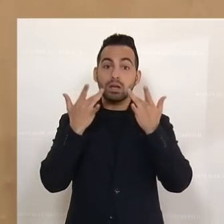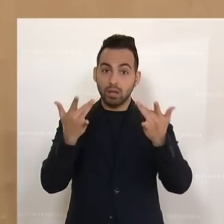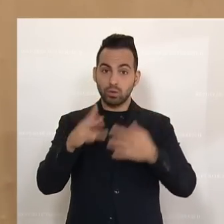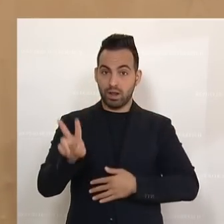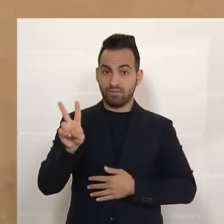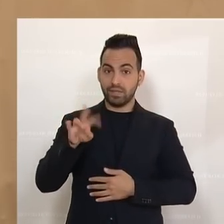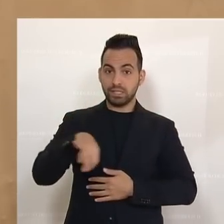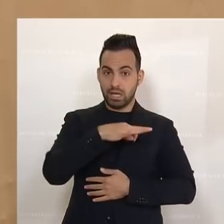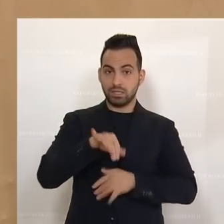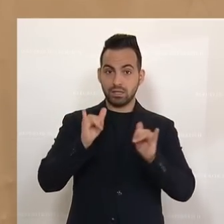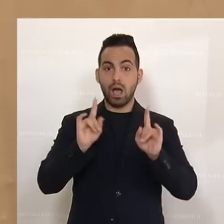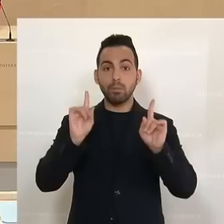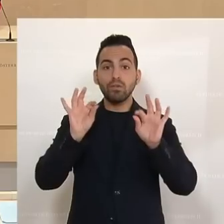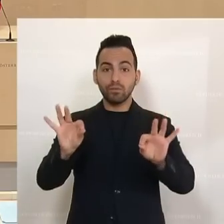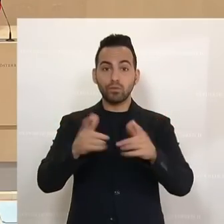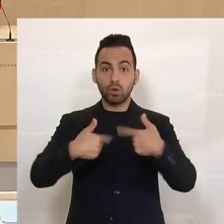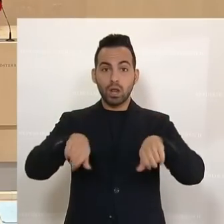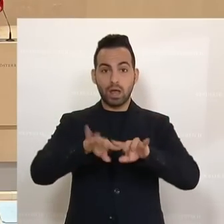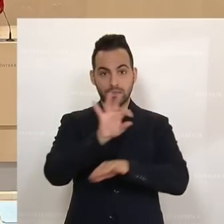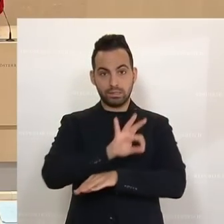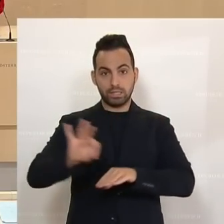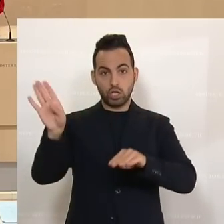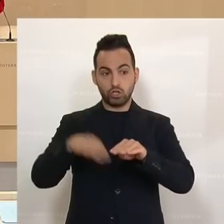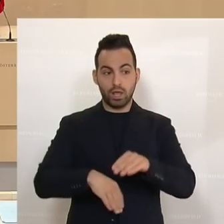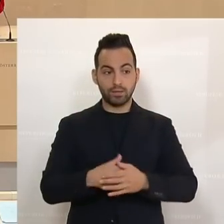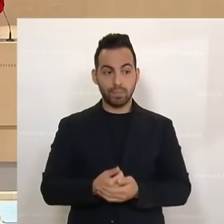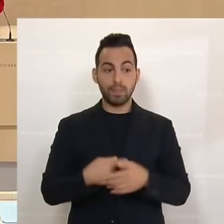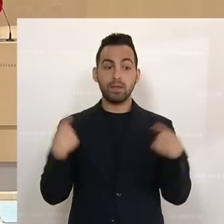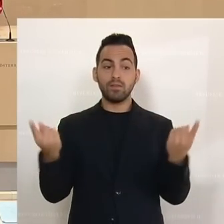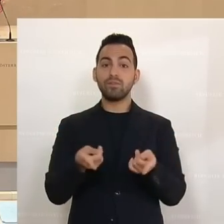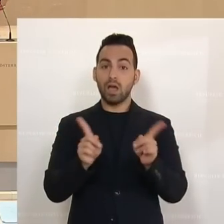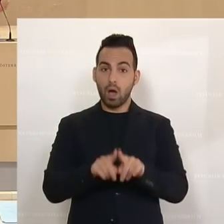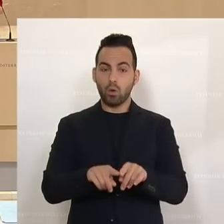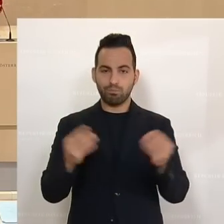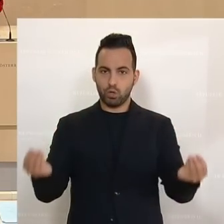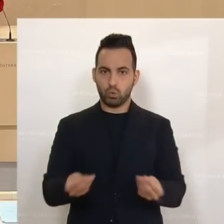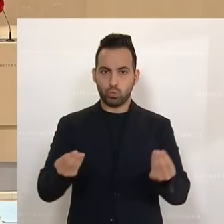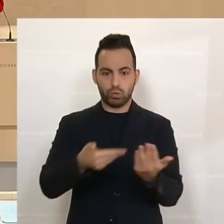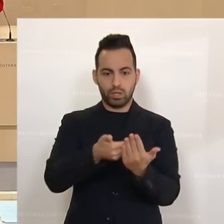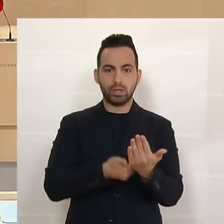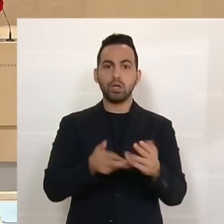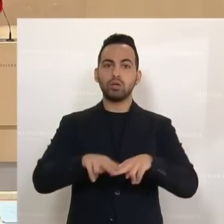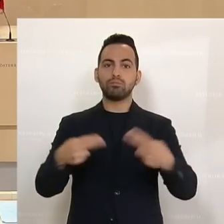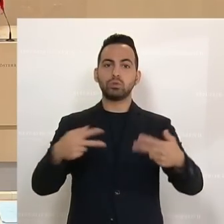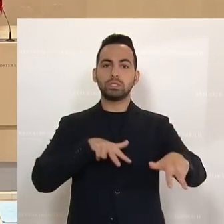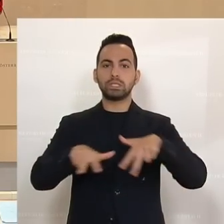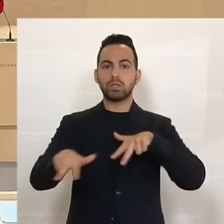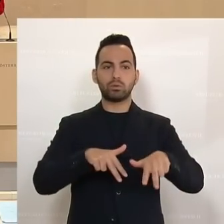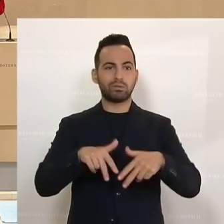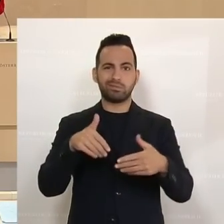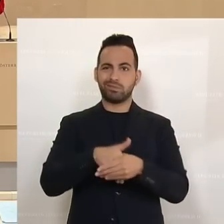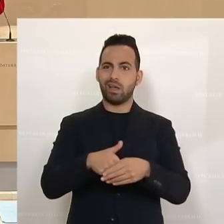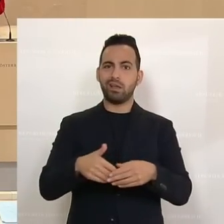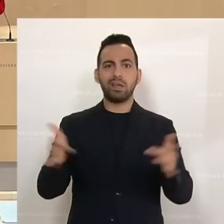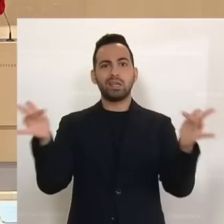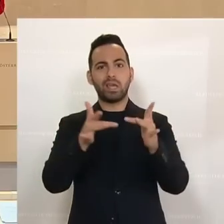Vizekanzler, aber für das Land leider sehr schlecht ist. Wir begründen es damit, dass natürlich hier von der Bundesregierung nicht nur nichts gegen